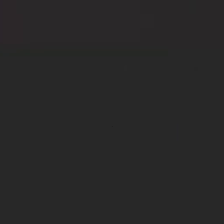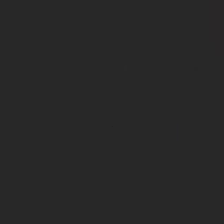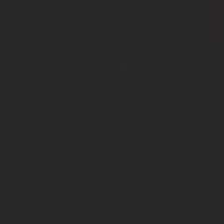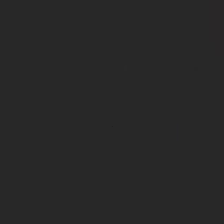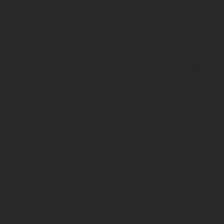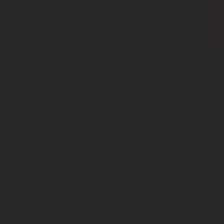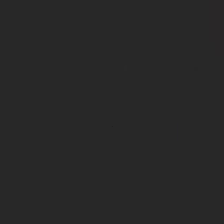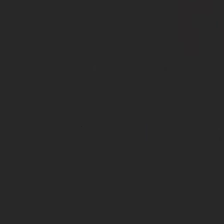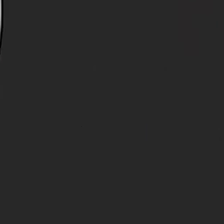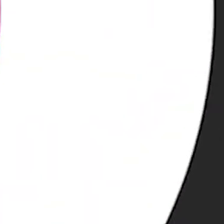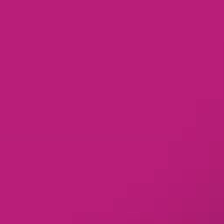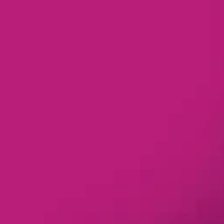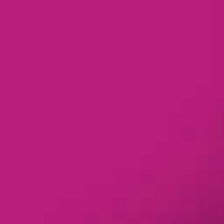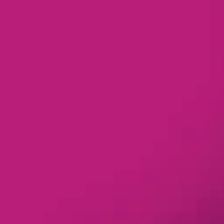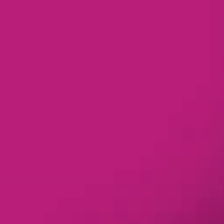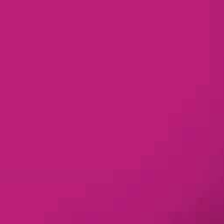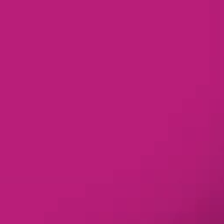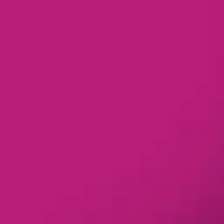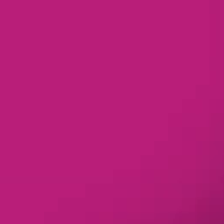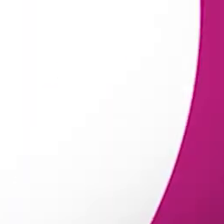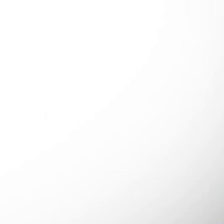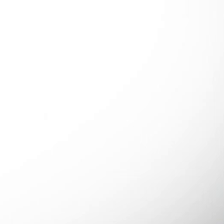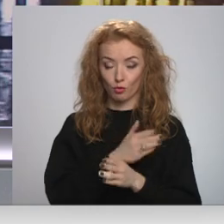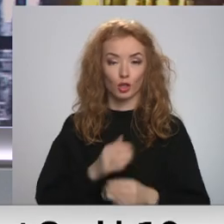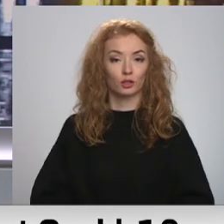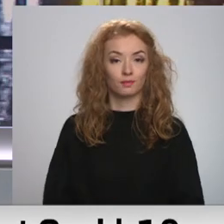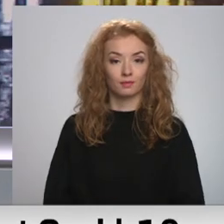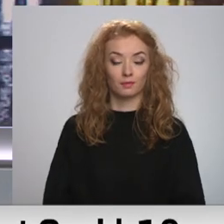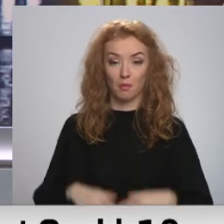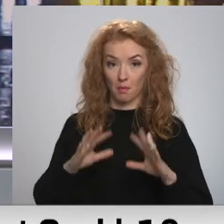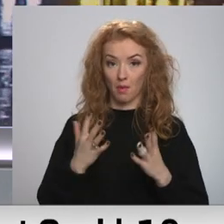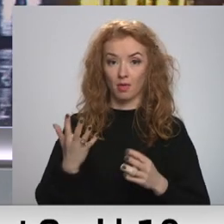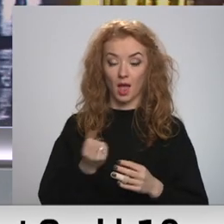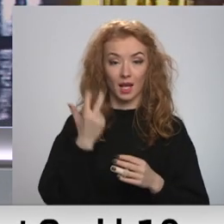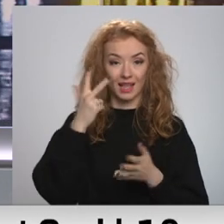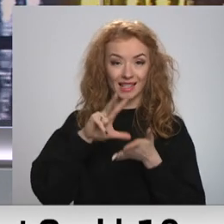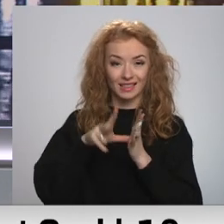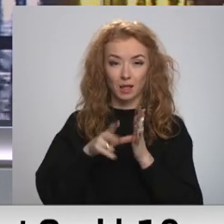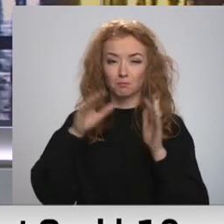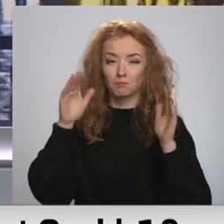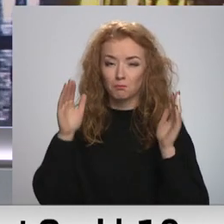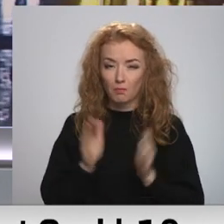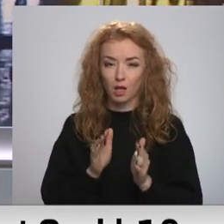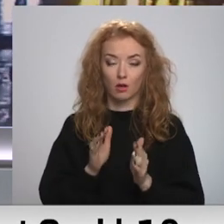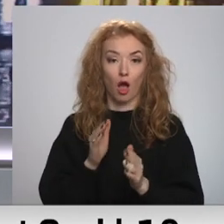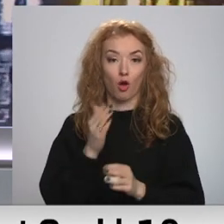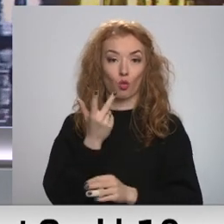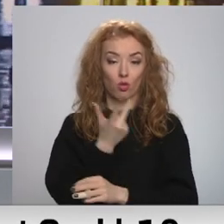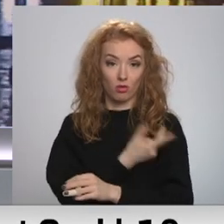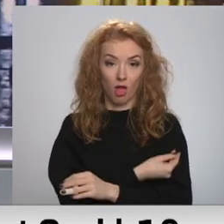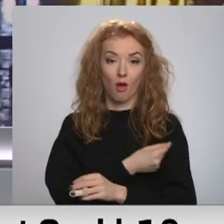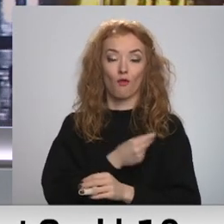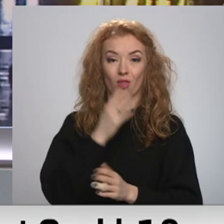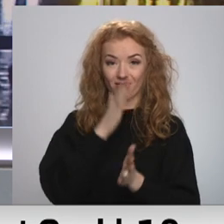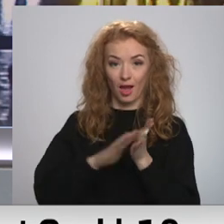Re, visi ēters ir te! Bet ar trīs reizes mazāku devu nekā pieaugušajiem, pret COVID